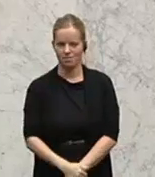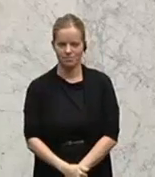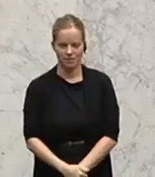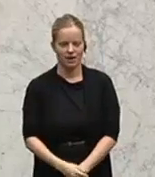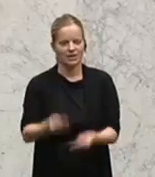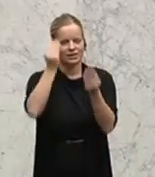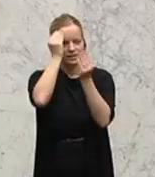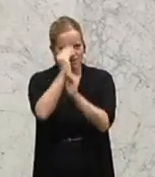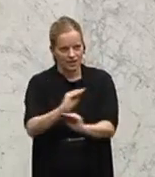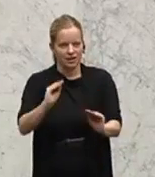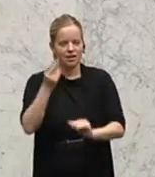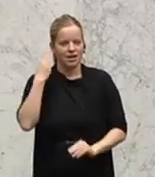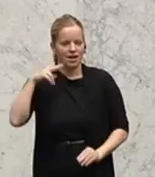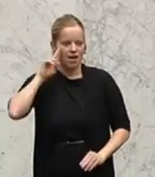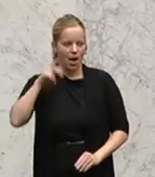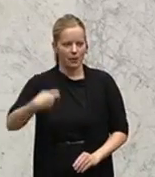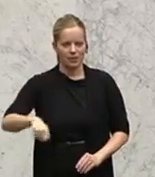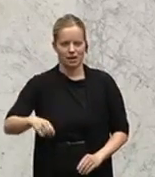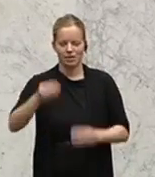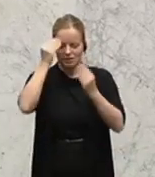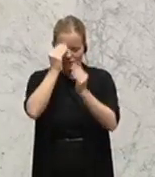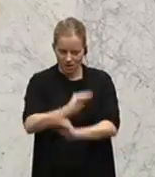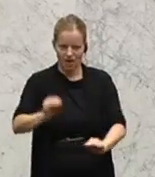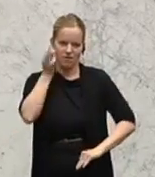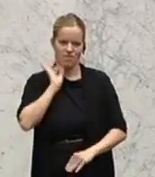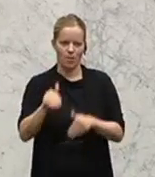Der nächste Redner ist der Gesundheitssprecher der ÖVP, Erwin Rasinger.